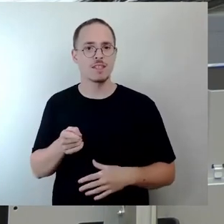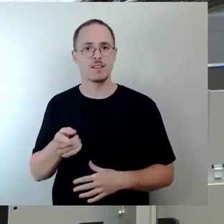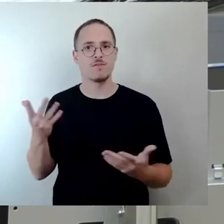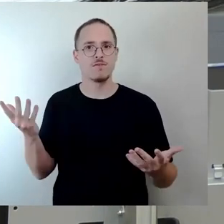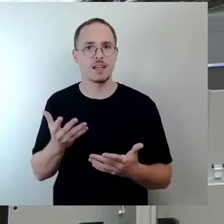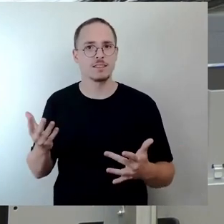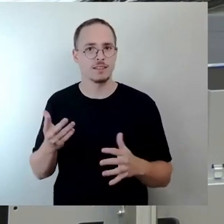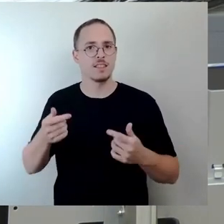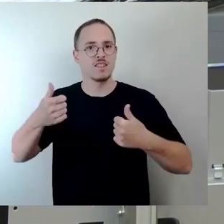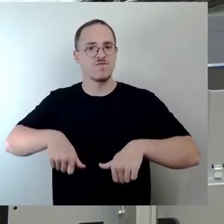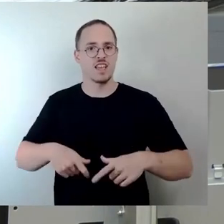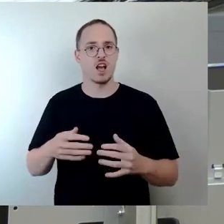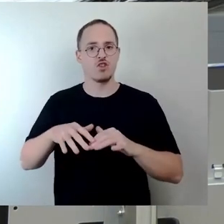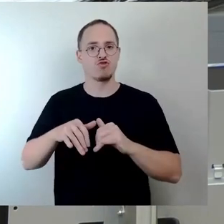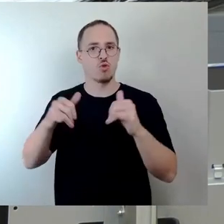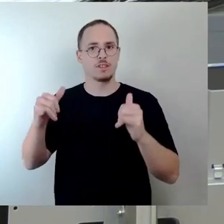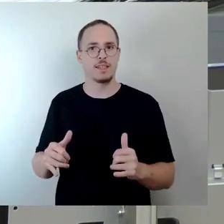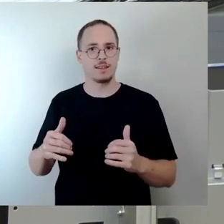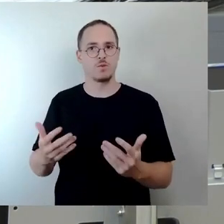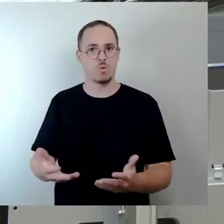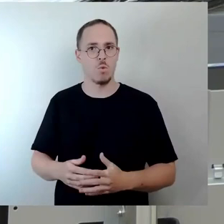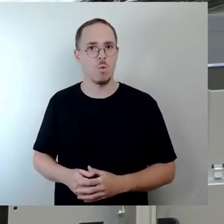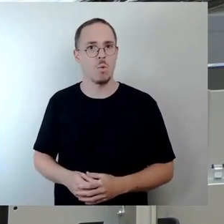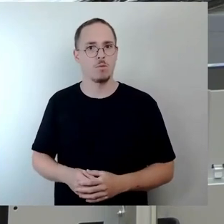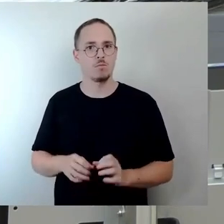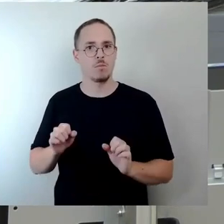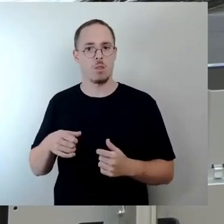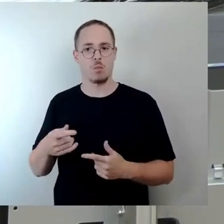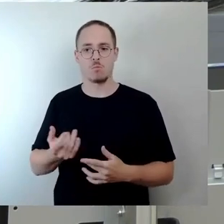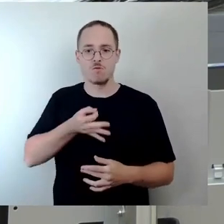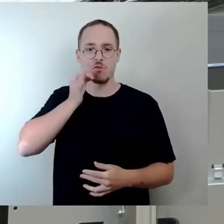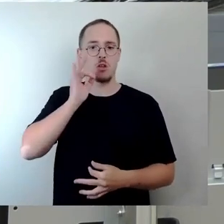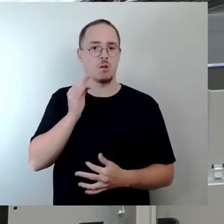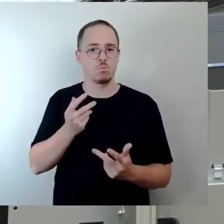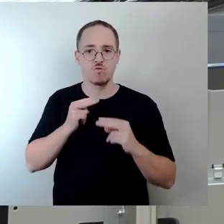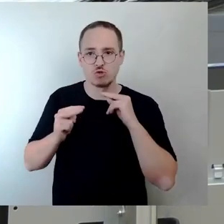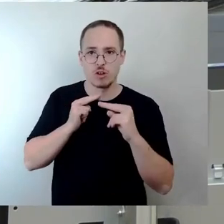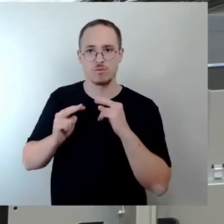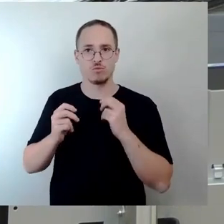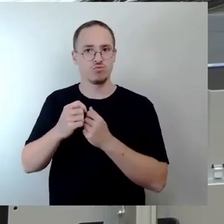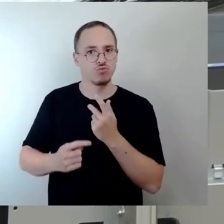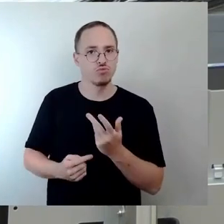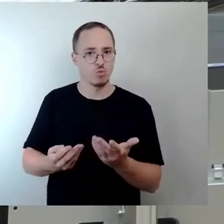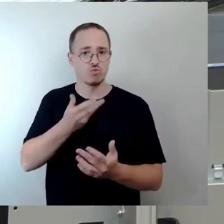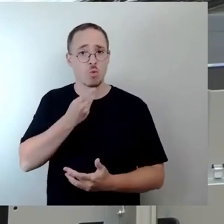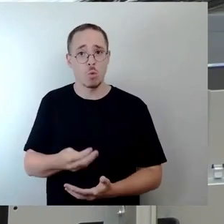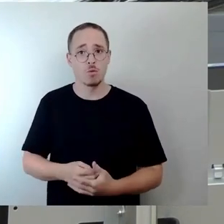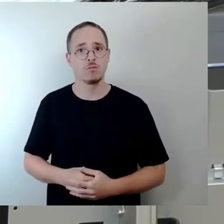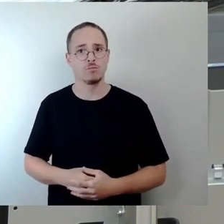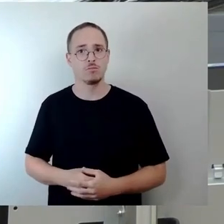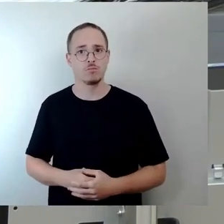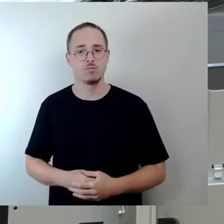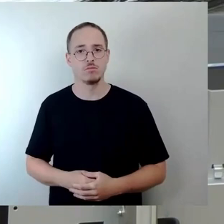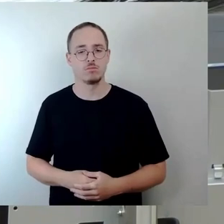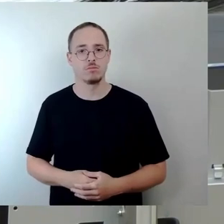da konnte man Gondeln, Kaffee trinken, das war eine Wirtschaft und die hat auch ein gewisses Maß an Fläche dort schon bebaut. Und dann ist es auch nicht ganz